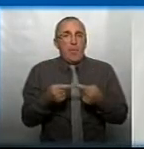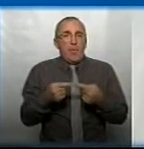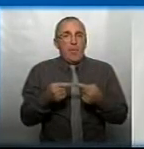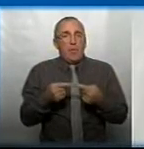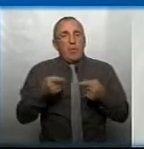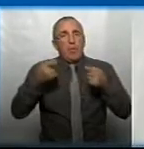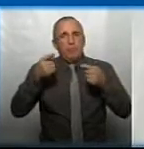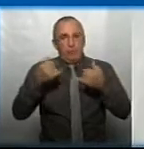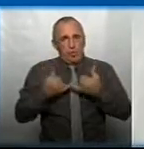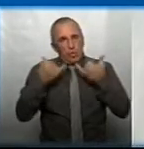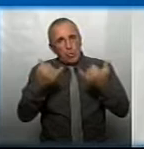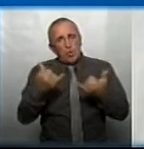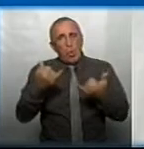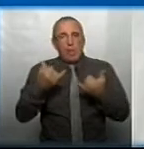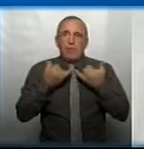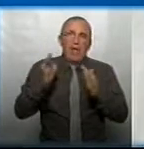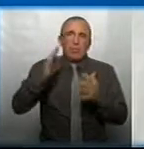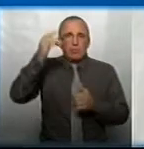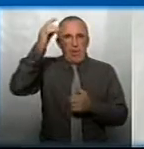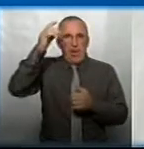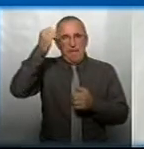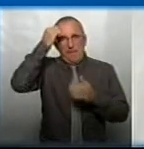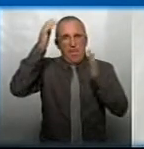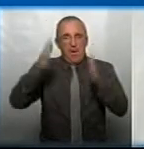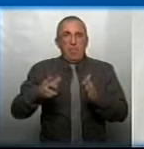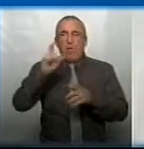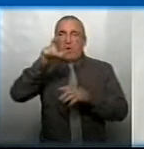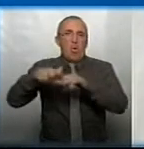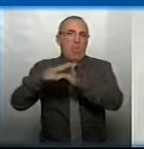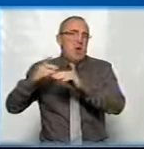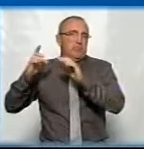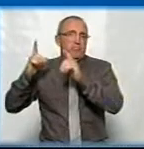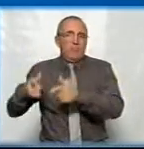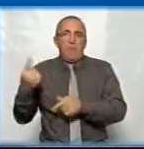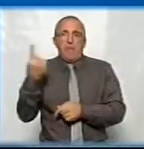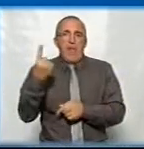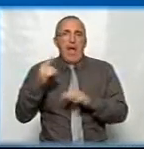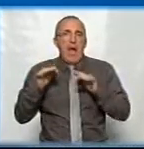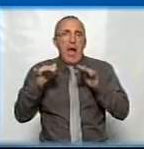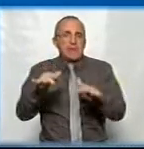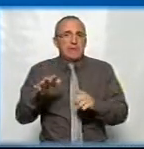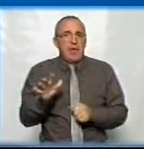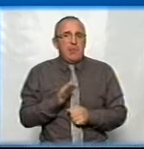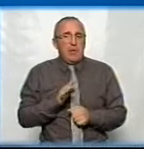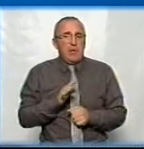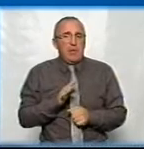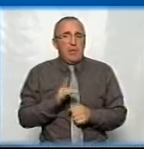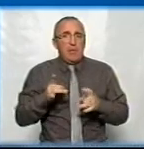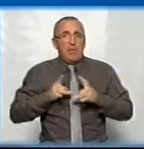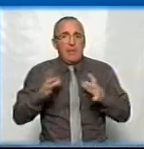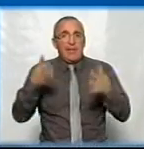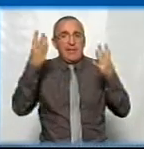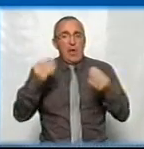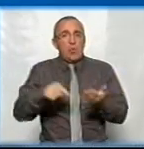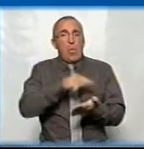Достійний пам'ятник і недостійний це, звісно, громада громадян. Я считаю, що це перша акція, яка була на празднованні в День